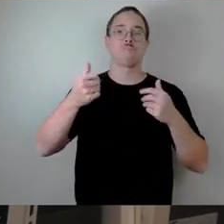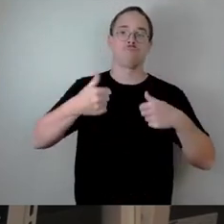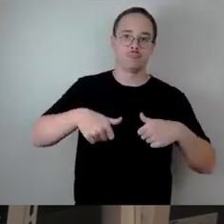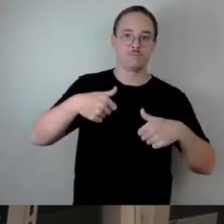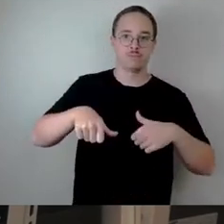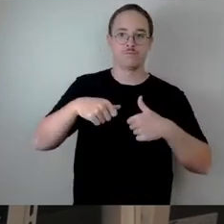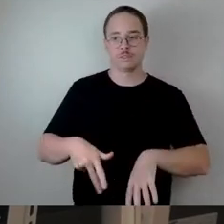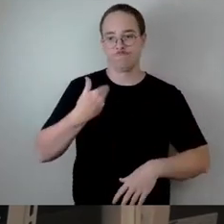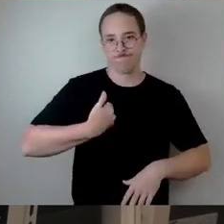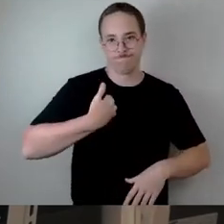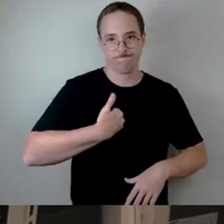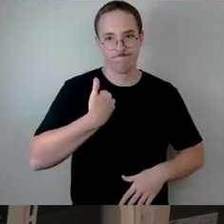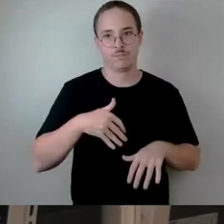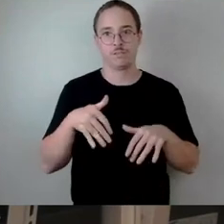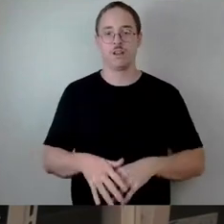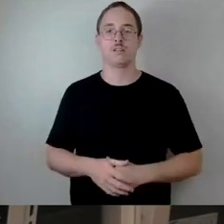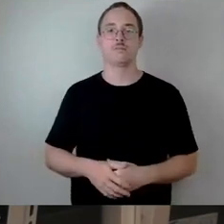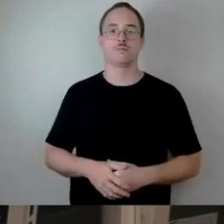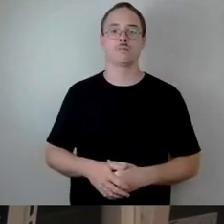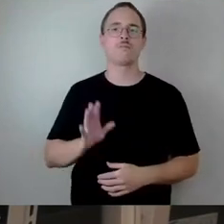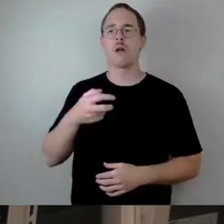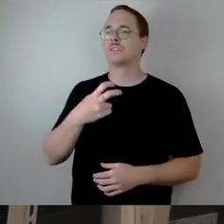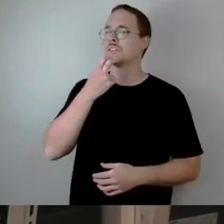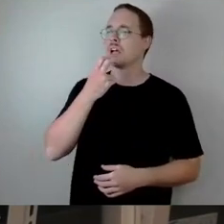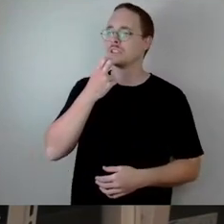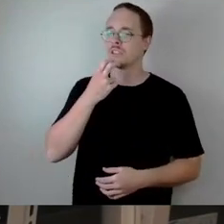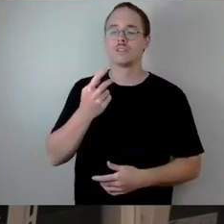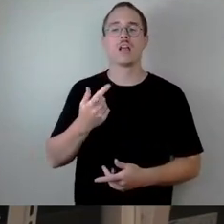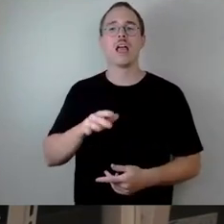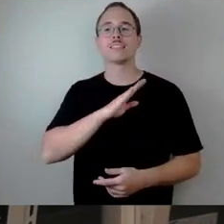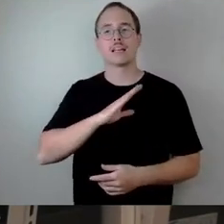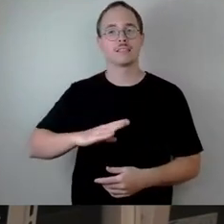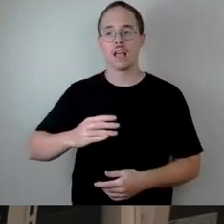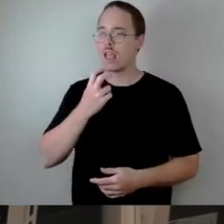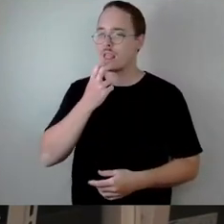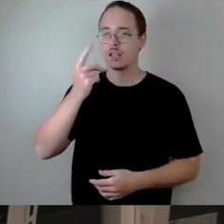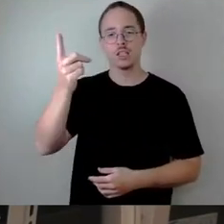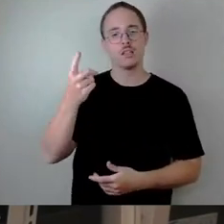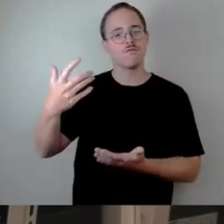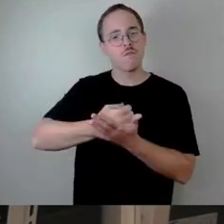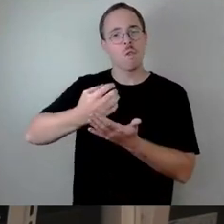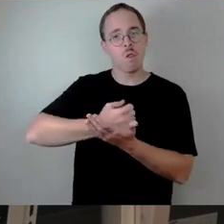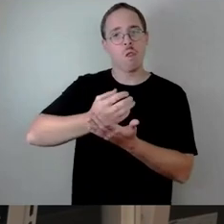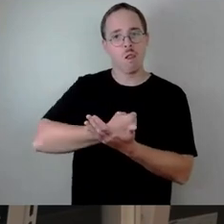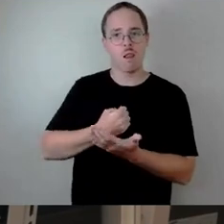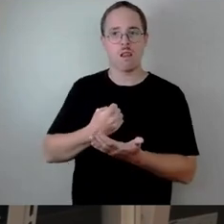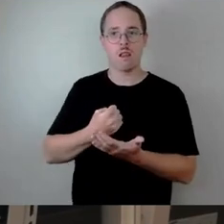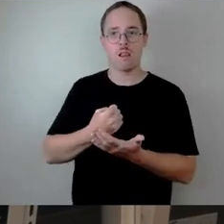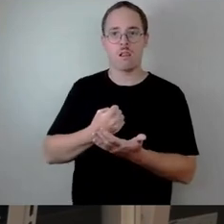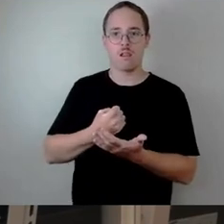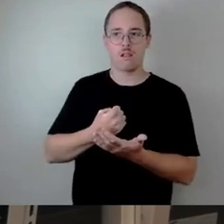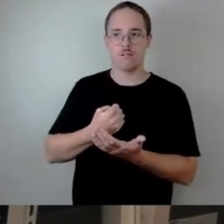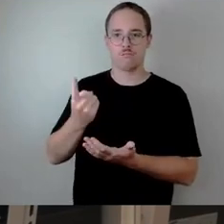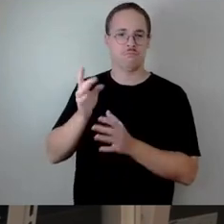an die Gewinne der Sachsenenergie. Ist doch ein großes Dogma, Tragen wir doch immer rum. Da könnte aber was zu holen sein. Oder wir wollen auf